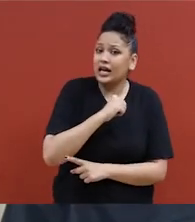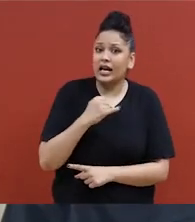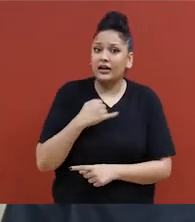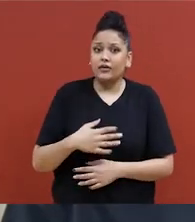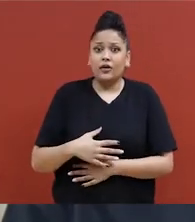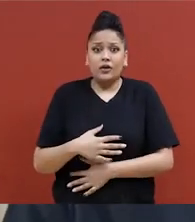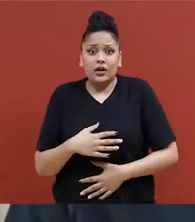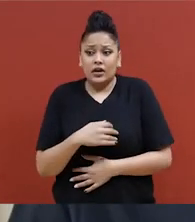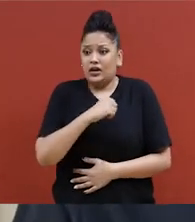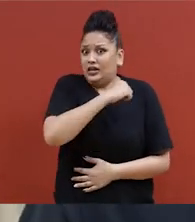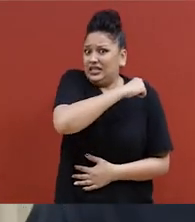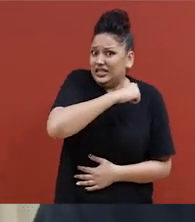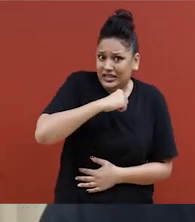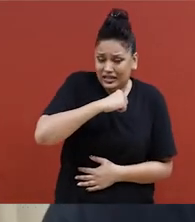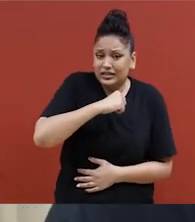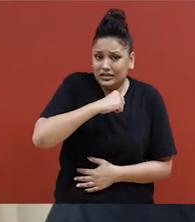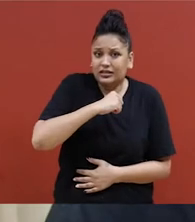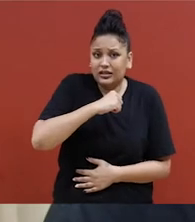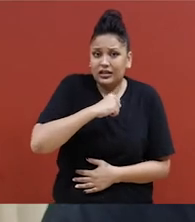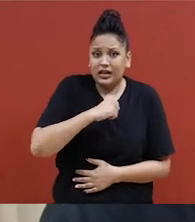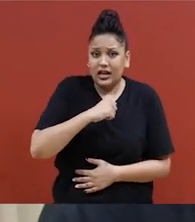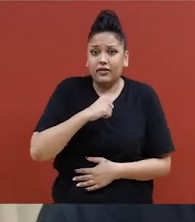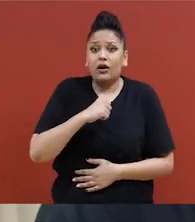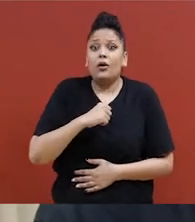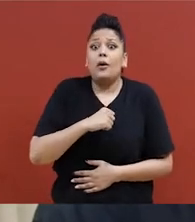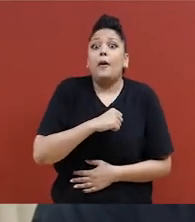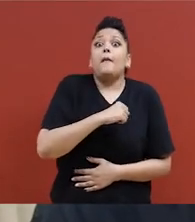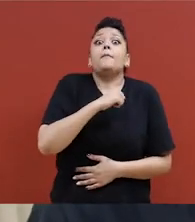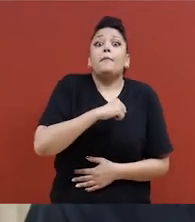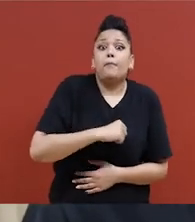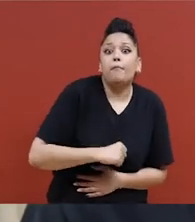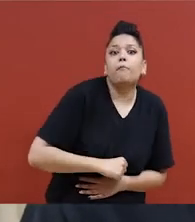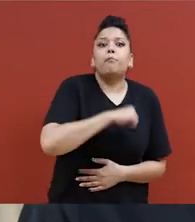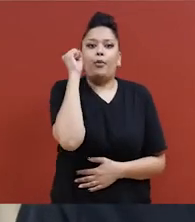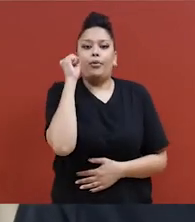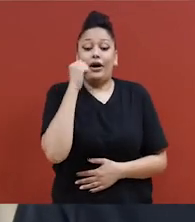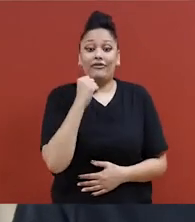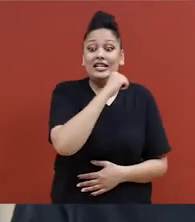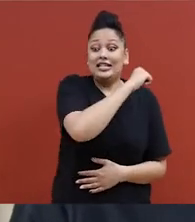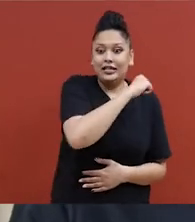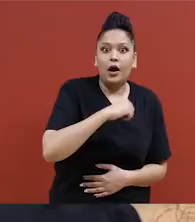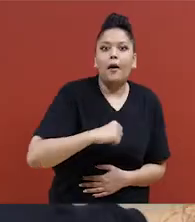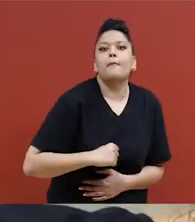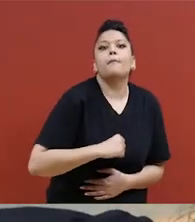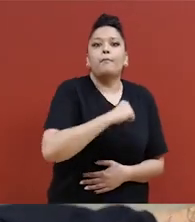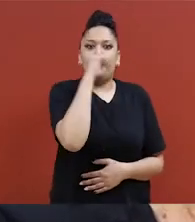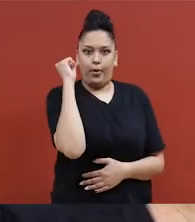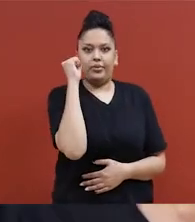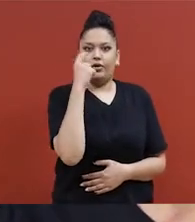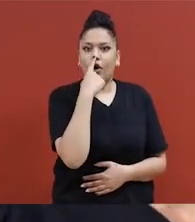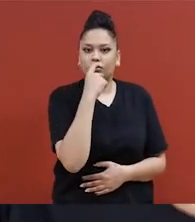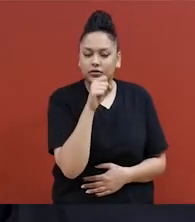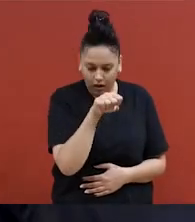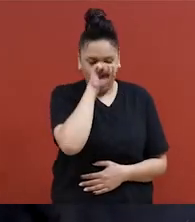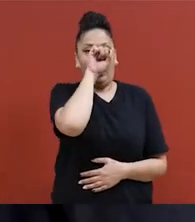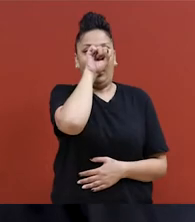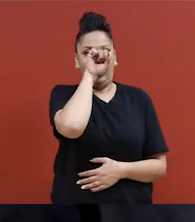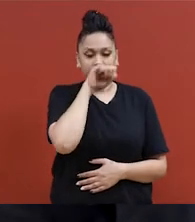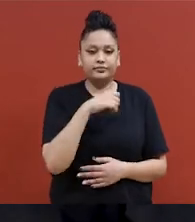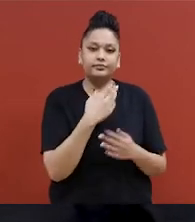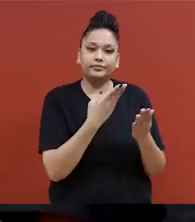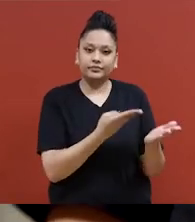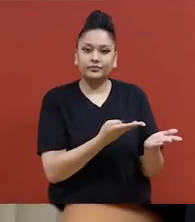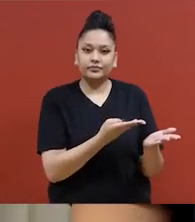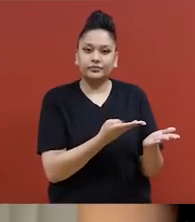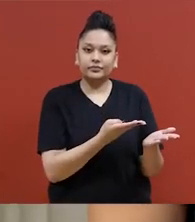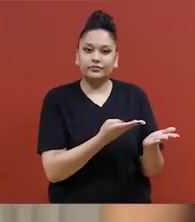je peux utiliser l'envers de mon poing pour le frapper sur le nez, de bas en haut. Cette combinaison ressemblerait à ça.